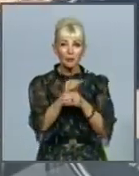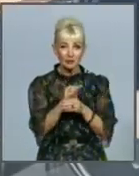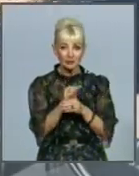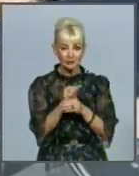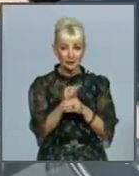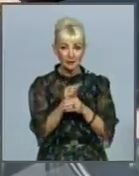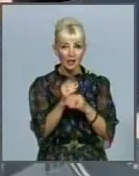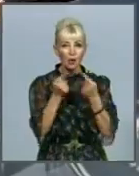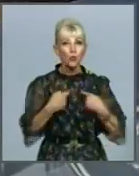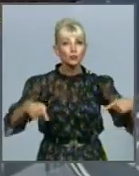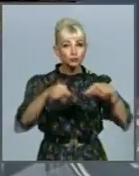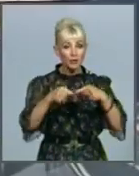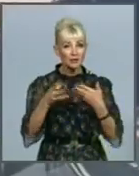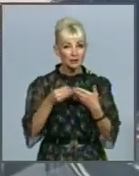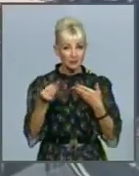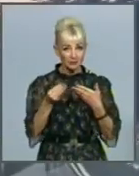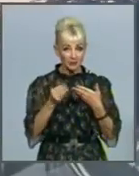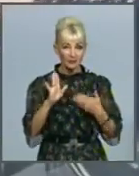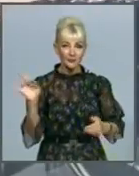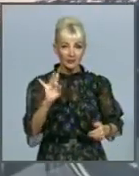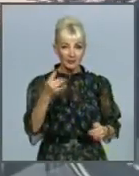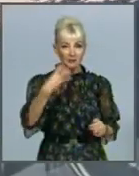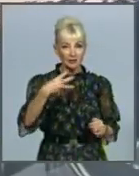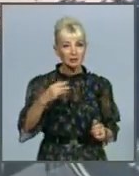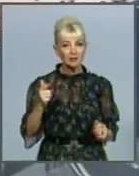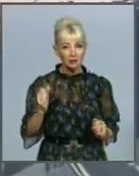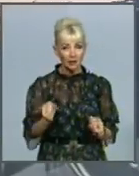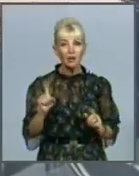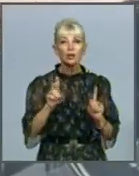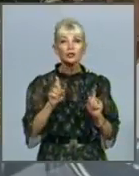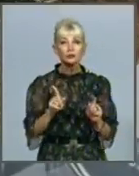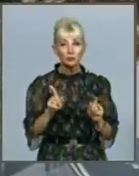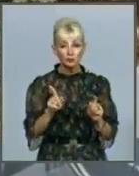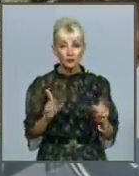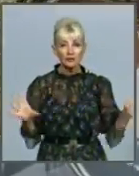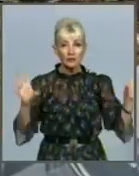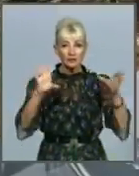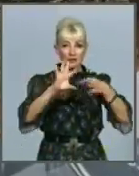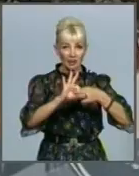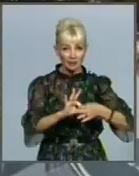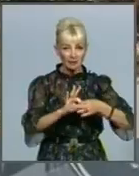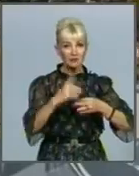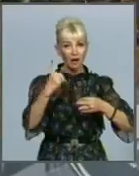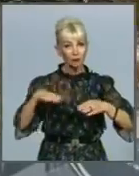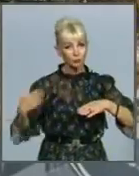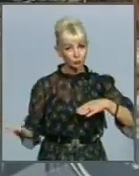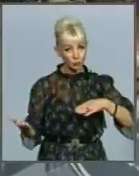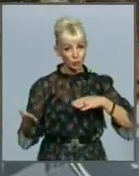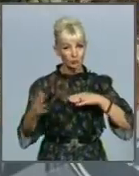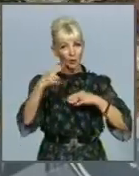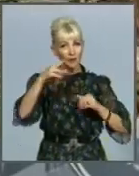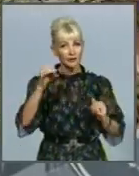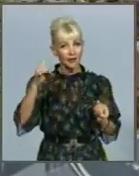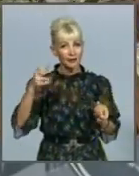участок землі в размері 30 гектар, щоб соединить одну сторону деревянка з